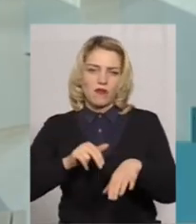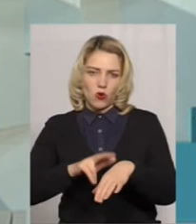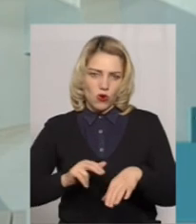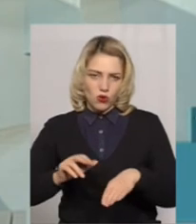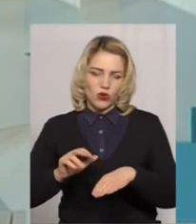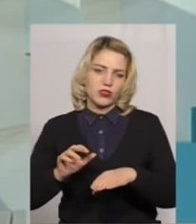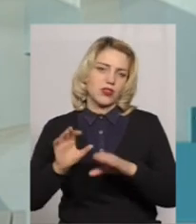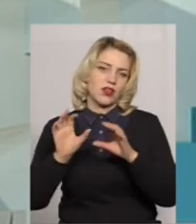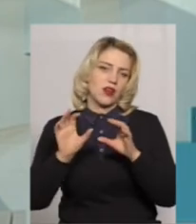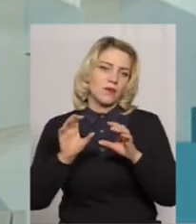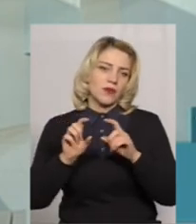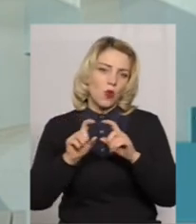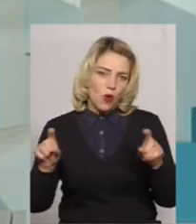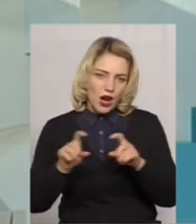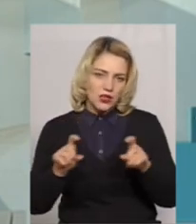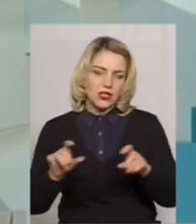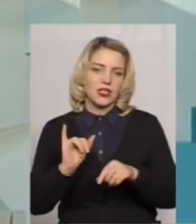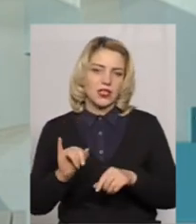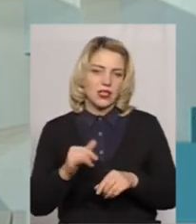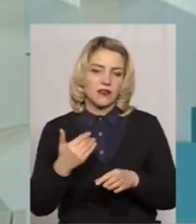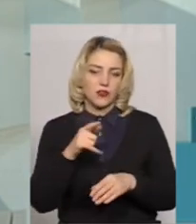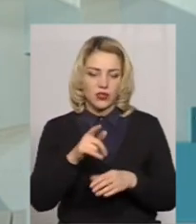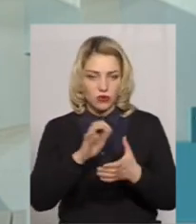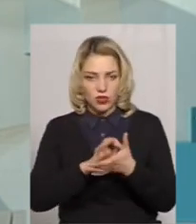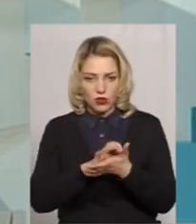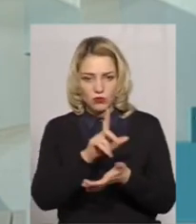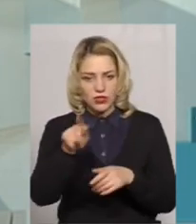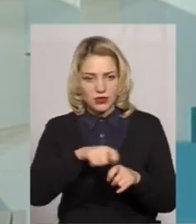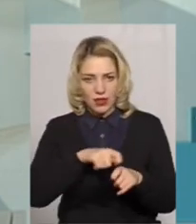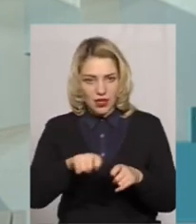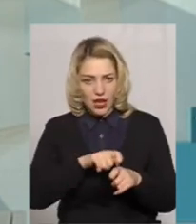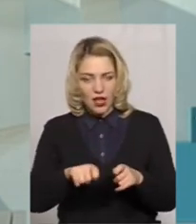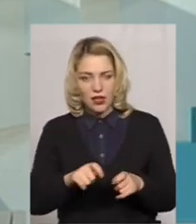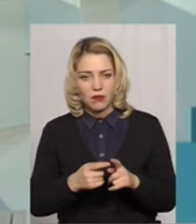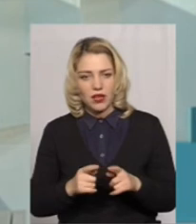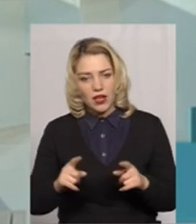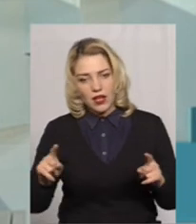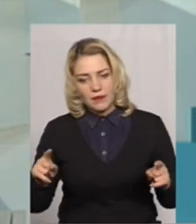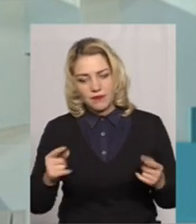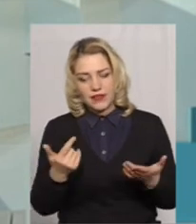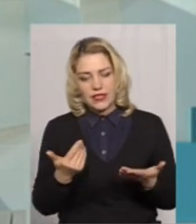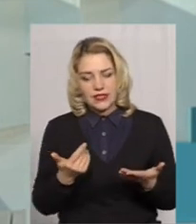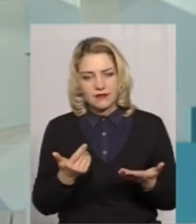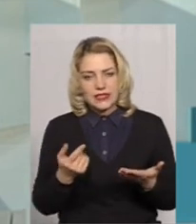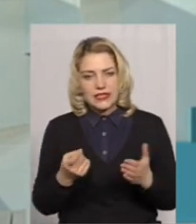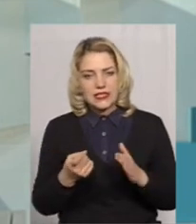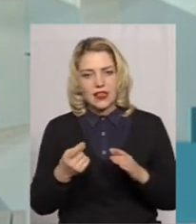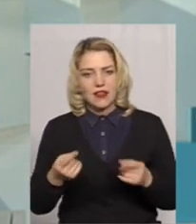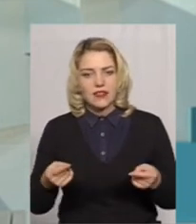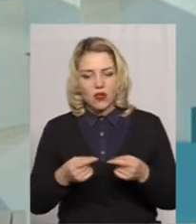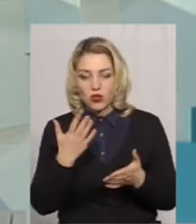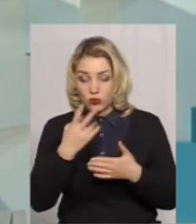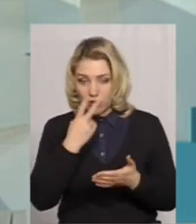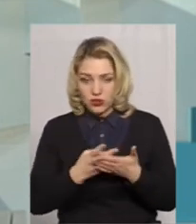Це вже правоохоронні органи, ознайомившись з матеріалами, встановлюють, скажімо так, якщо вони бачать якусь